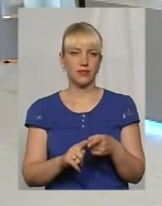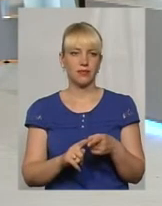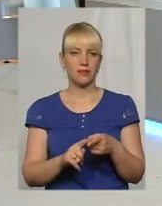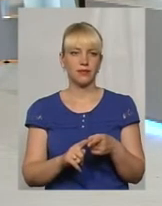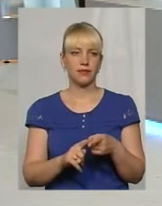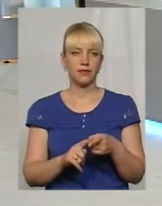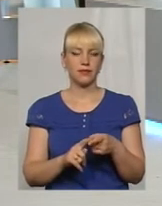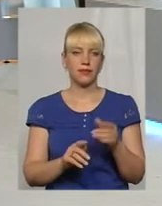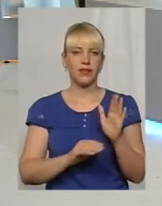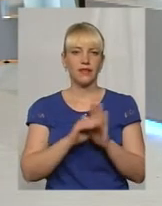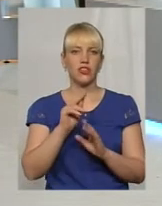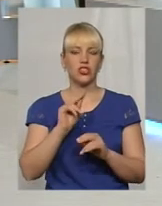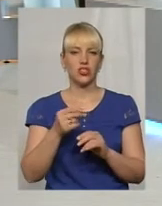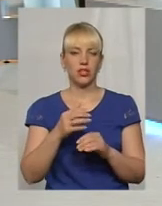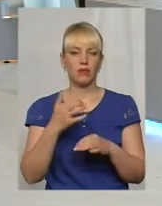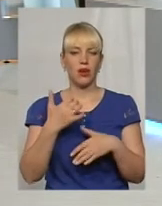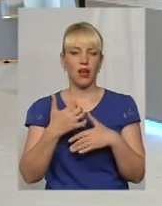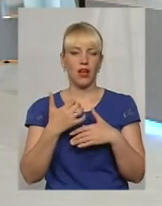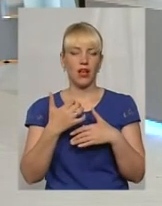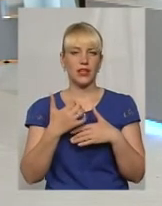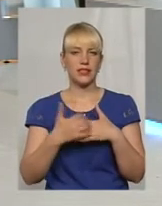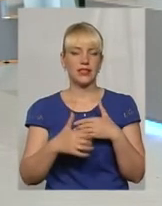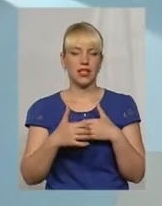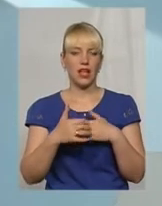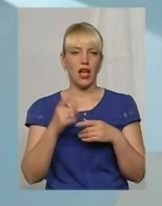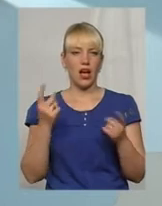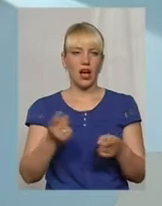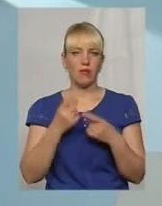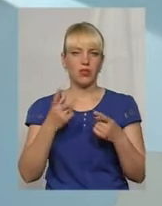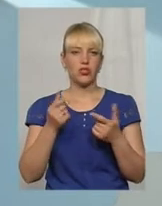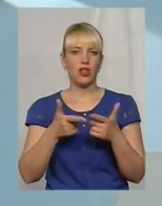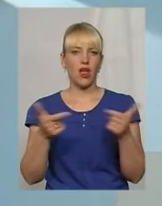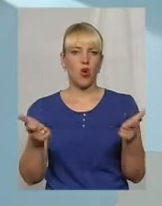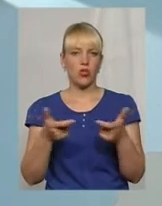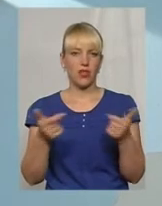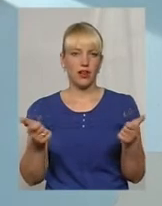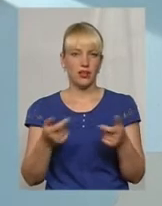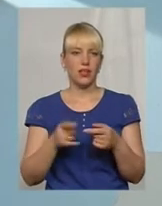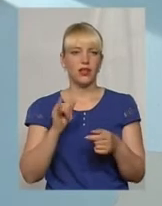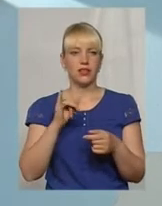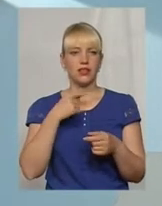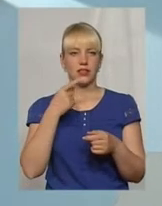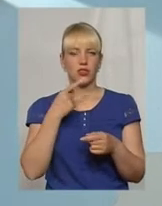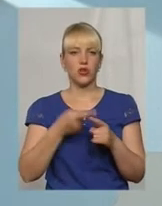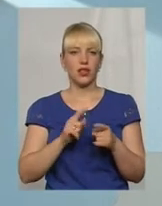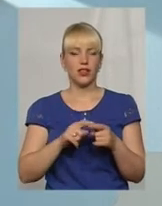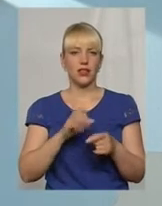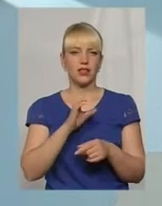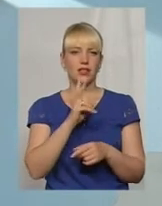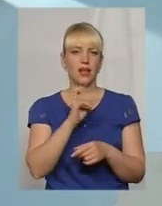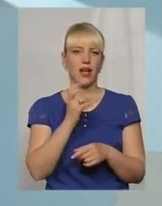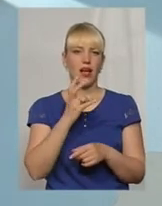вище, чем обычно средний чек на еду, на отель. І я назову це скандинавські країни.